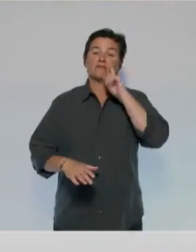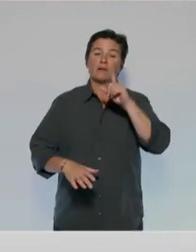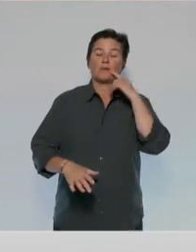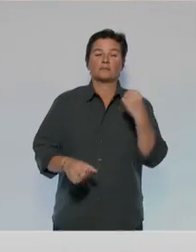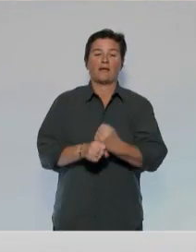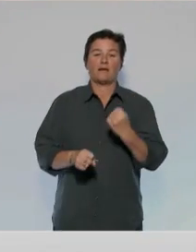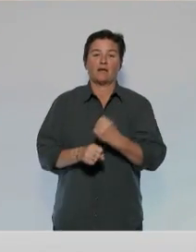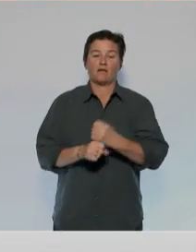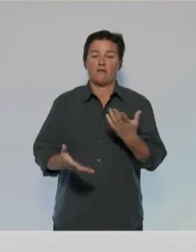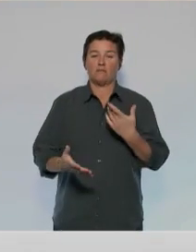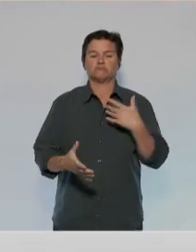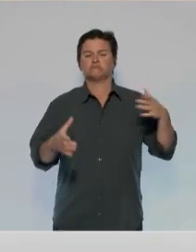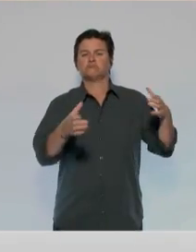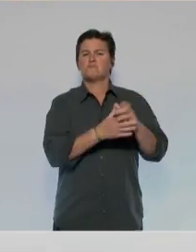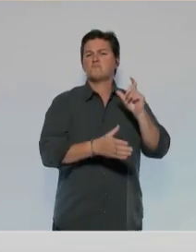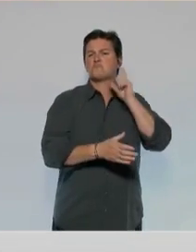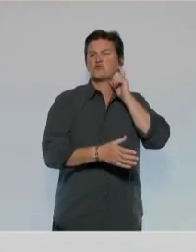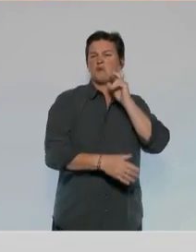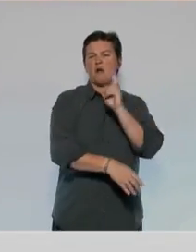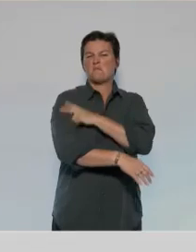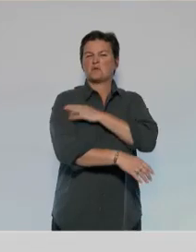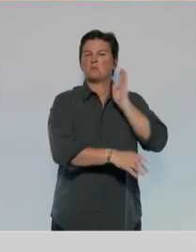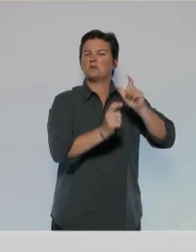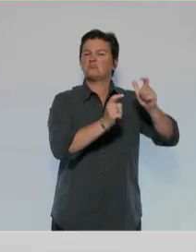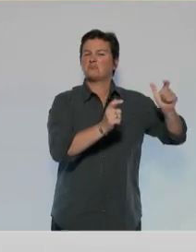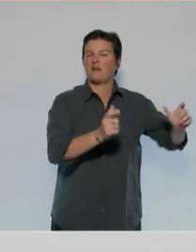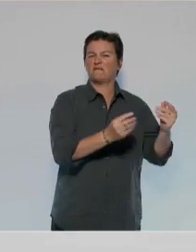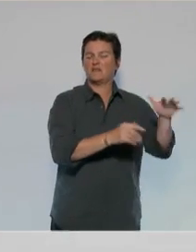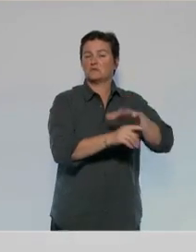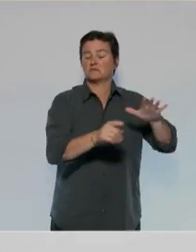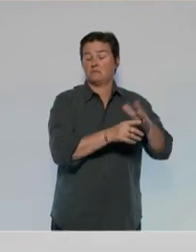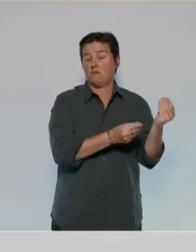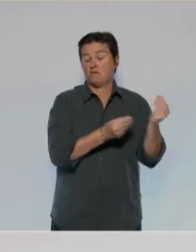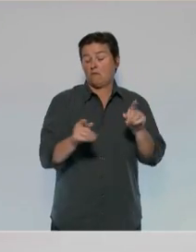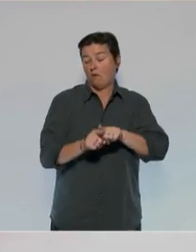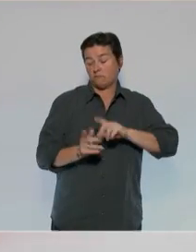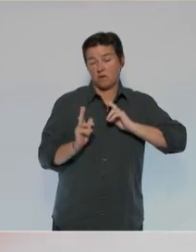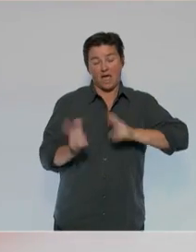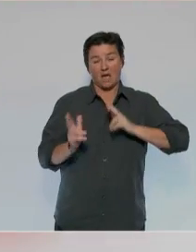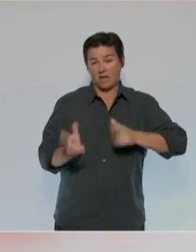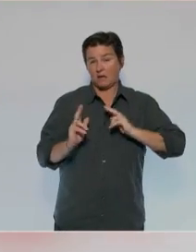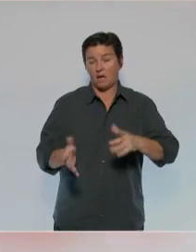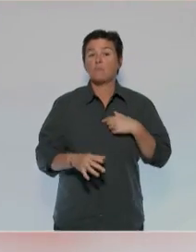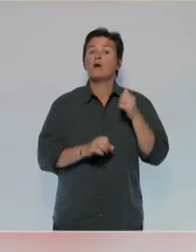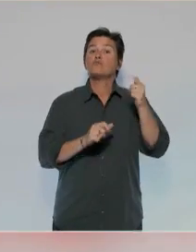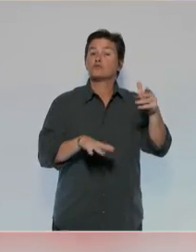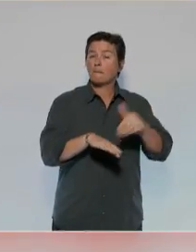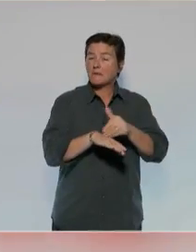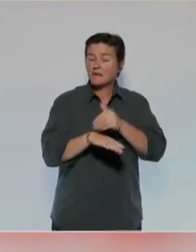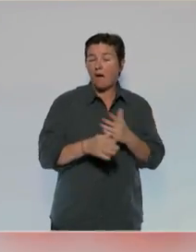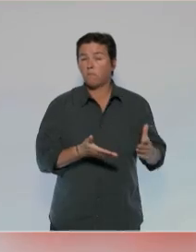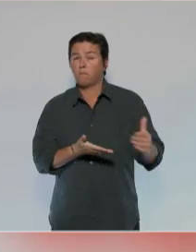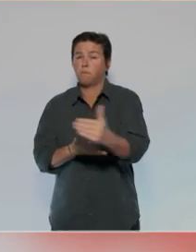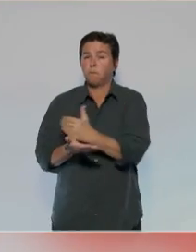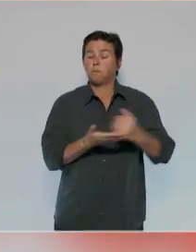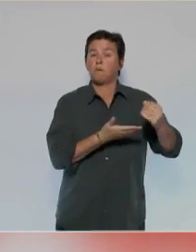Travailleuses, travailleurs, la grande bourgeoisie, le patronat des groupes industriels et financiers nous mènent une guerre féroce. Les milliards qu'ils amassent